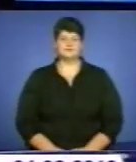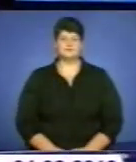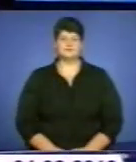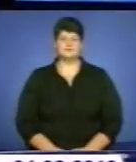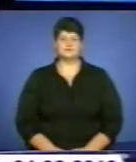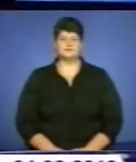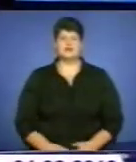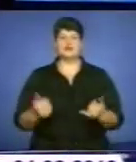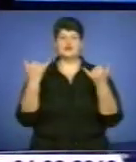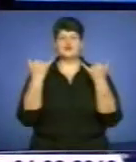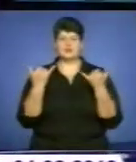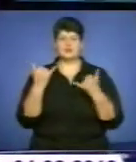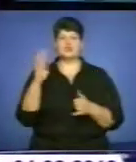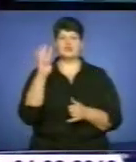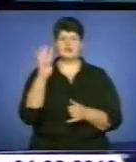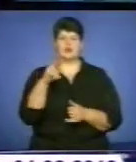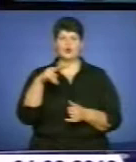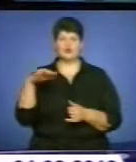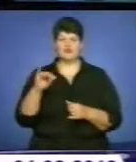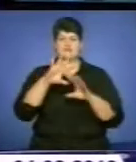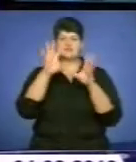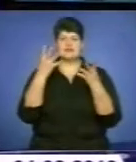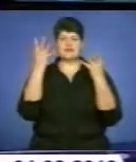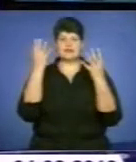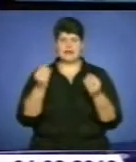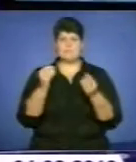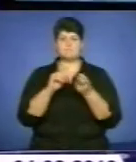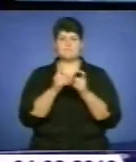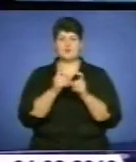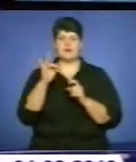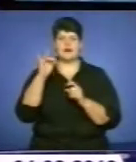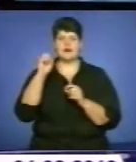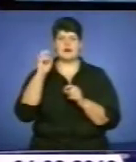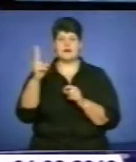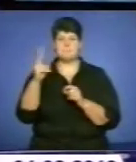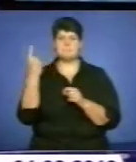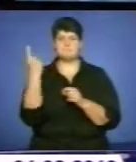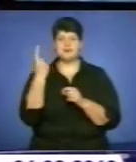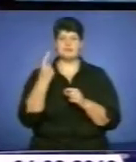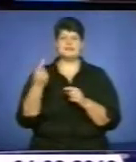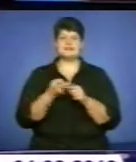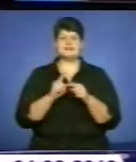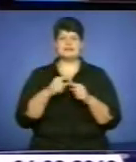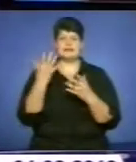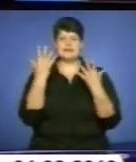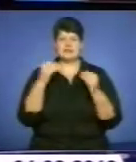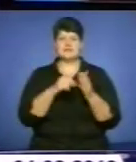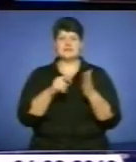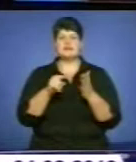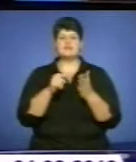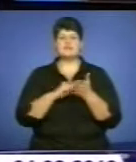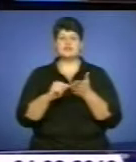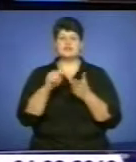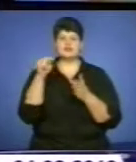Сьогодні, 4 лютого, Всесвітній день боротьби з раком. Вперше цей день відзначали в 2005 році. Таким чином